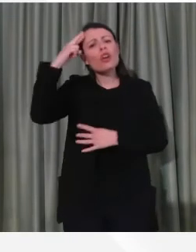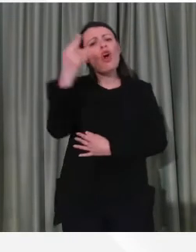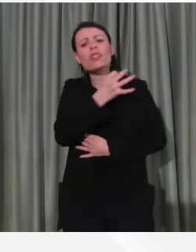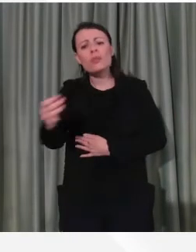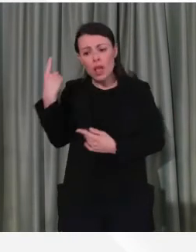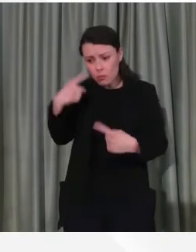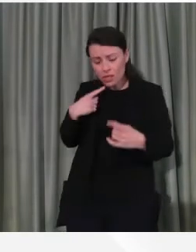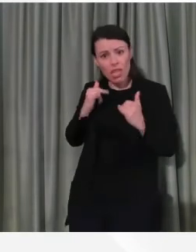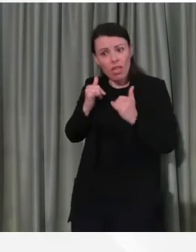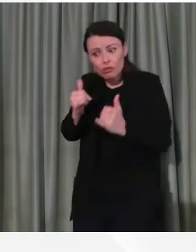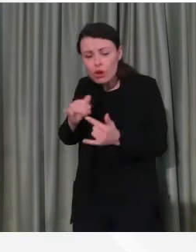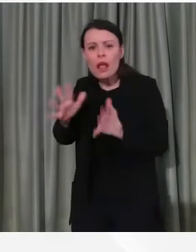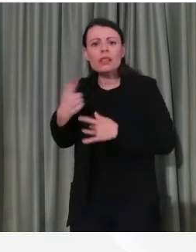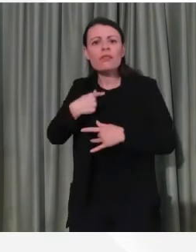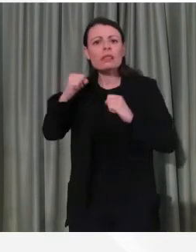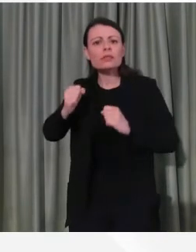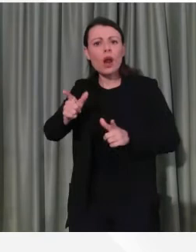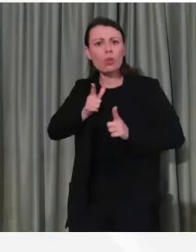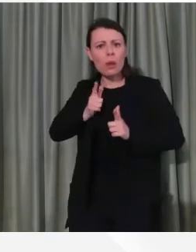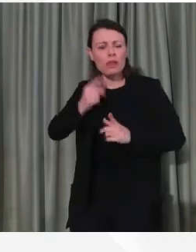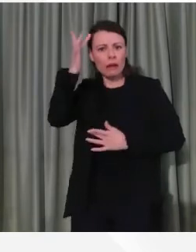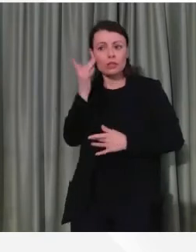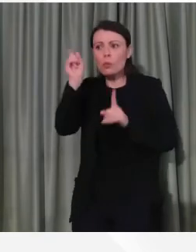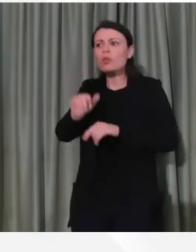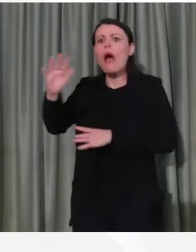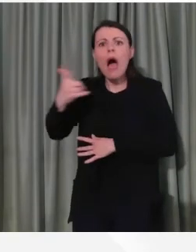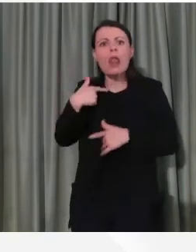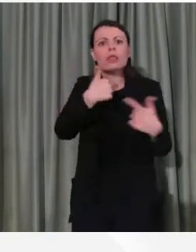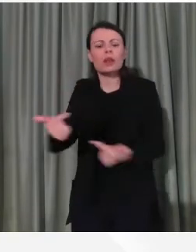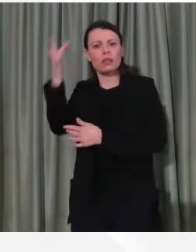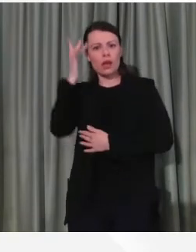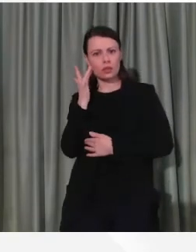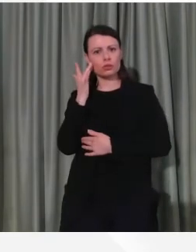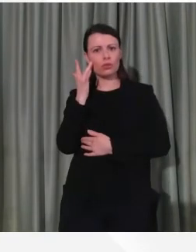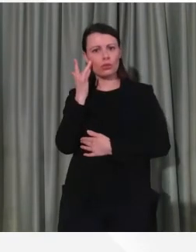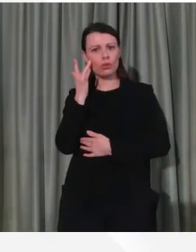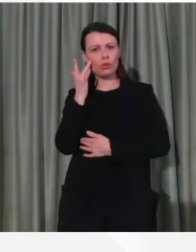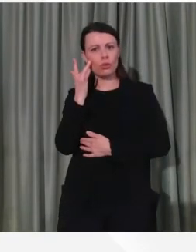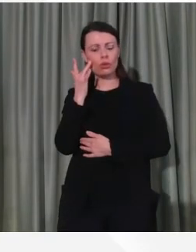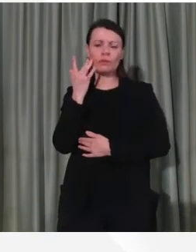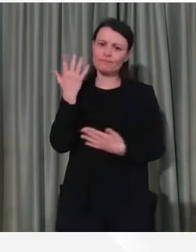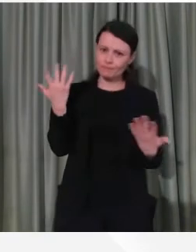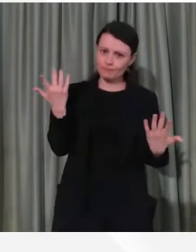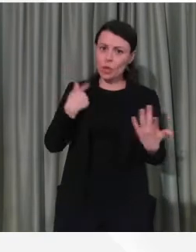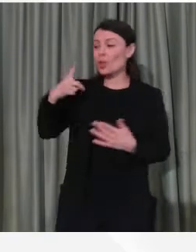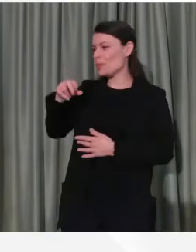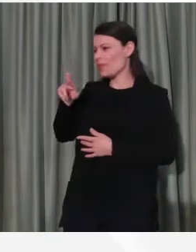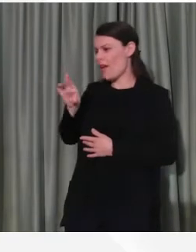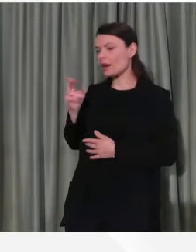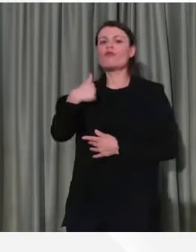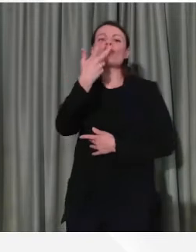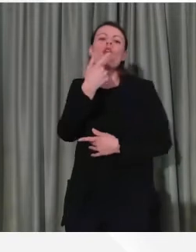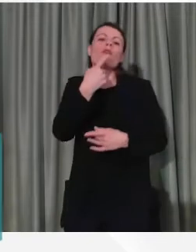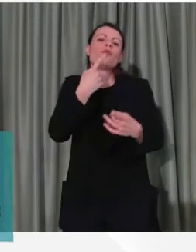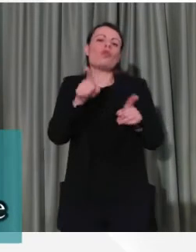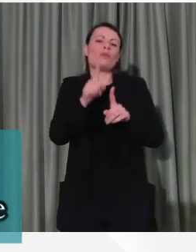ma la salute degli altri. Quindi il dato della mobilità, Pier, che io volevo appunto sottolineare è che ieri